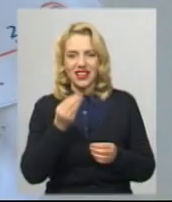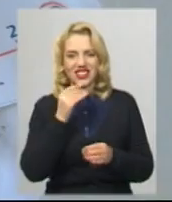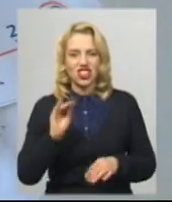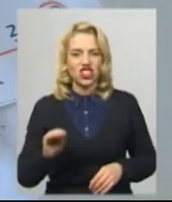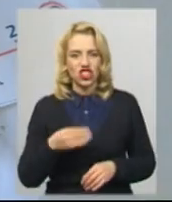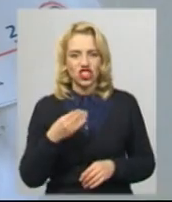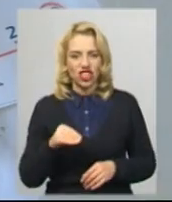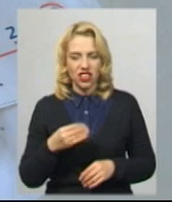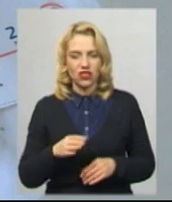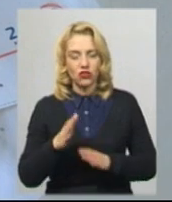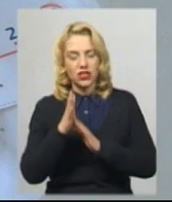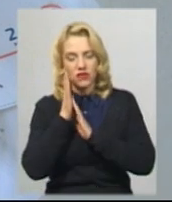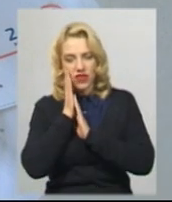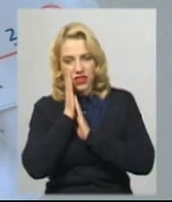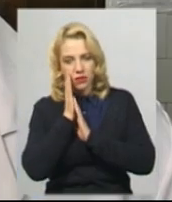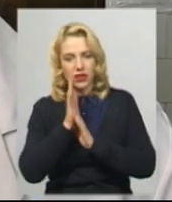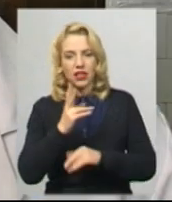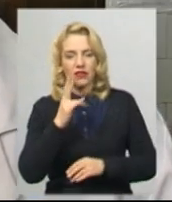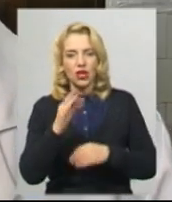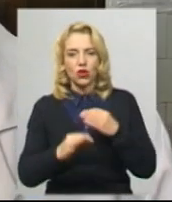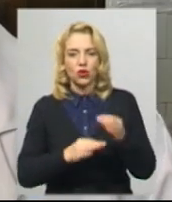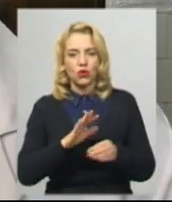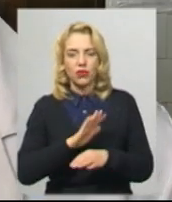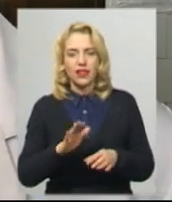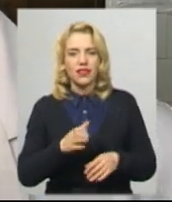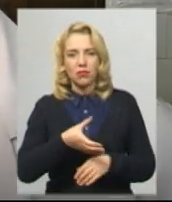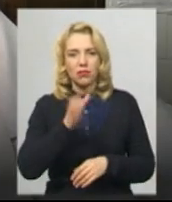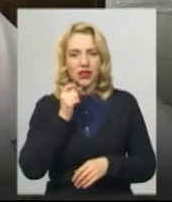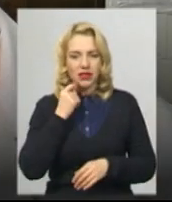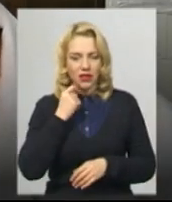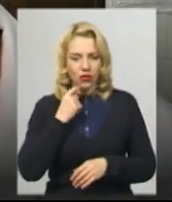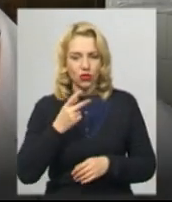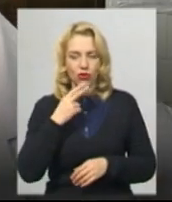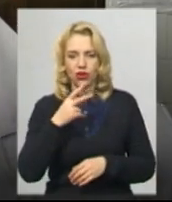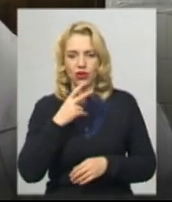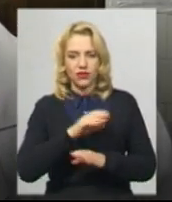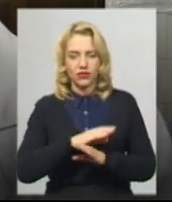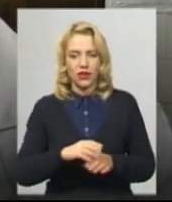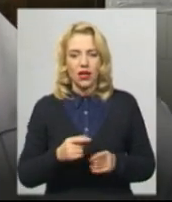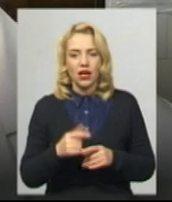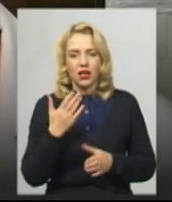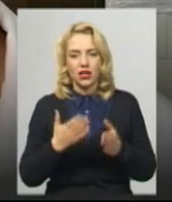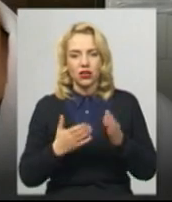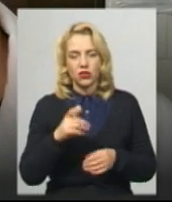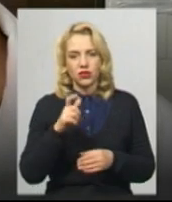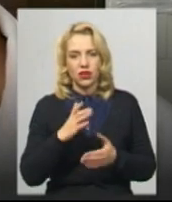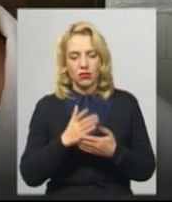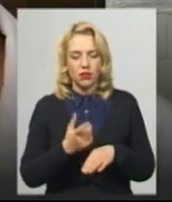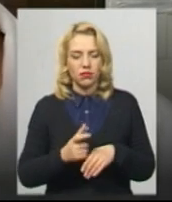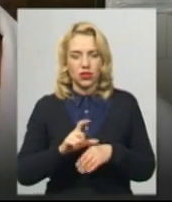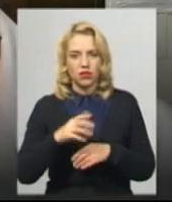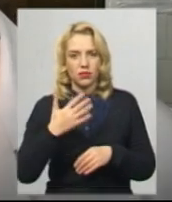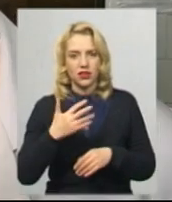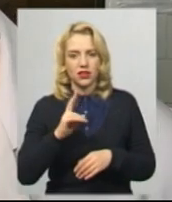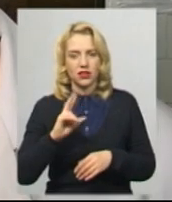виспатись та дві доби не вживати спиртного та ліків. Що значить здоровий донор? Людина, яка має більше 50 кілограм, а краще,